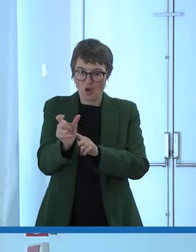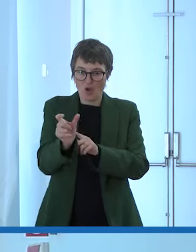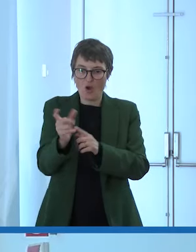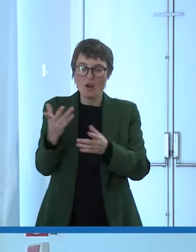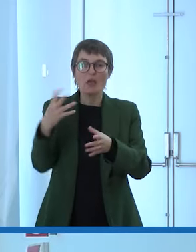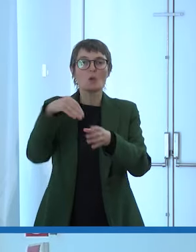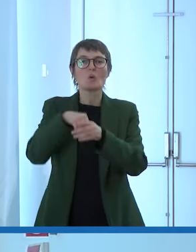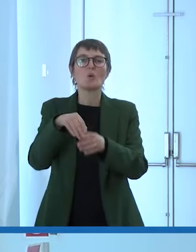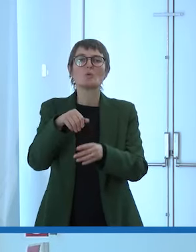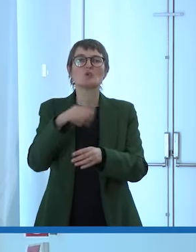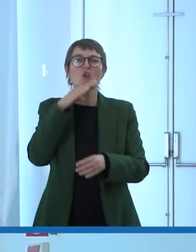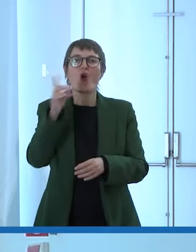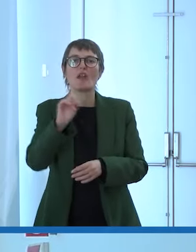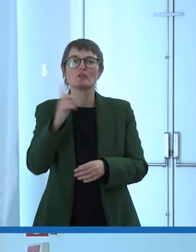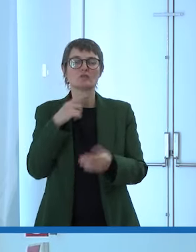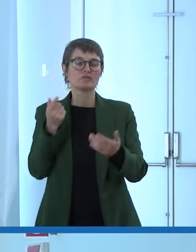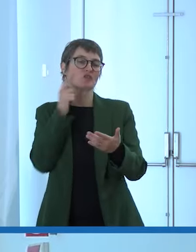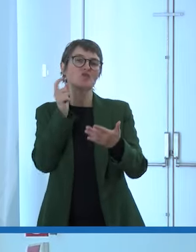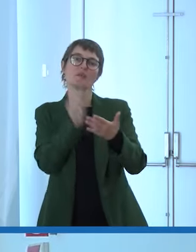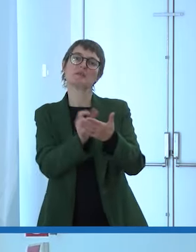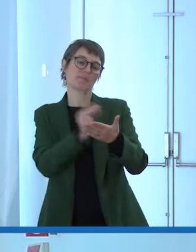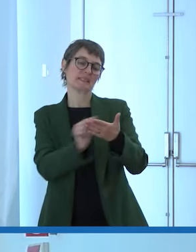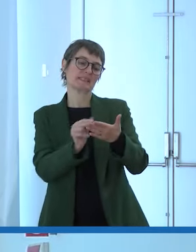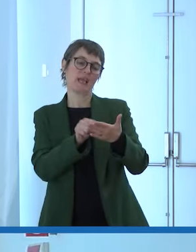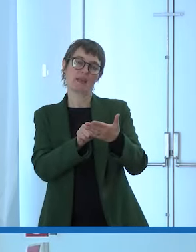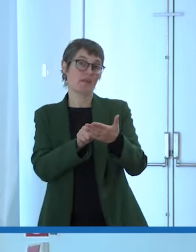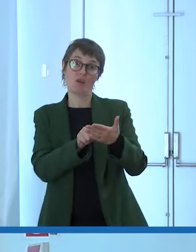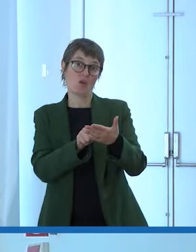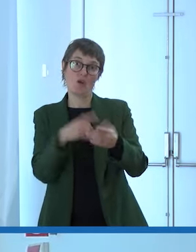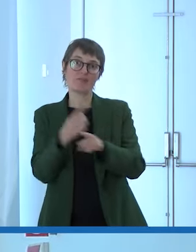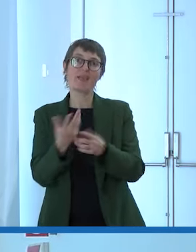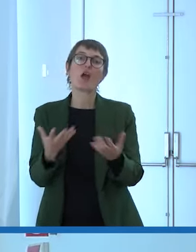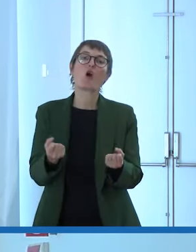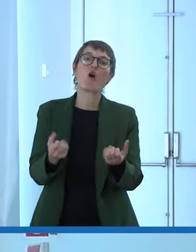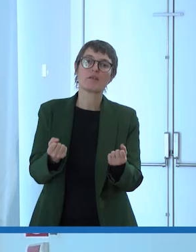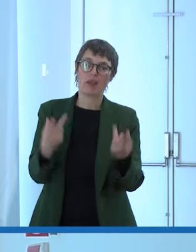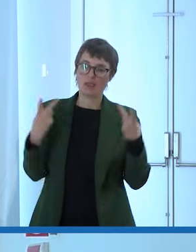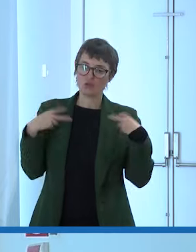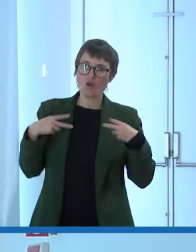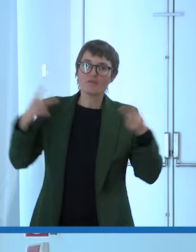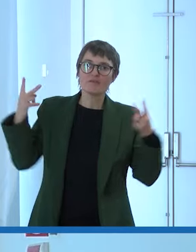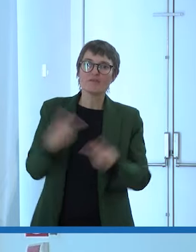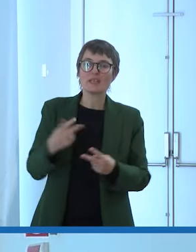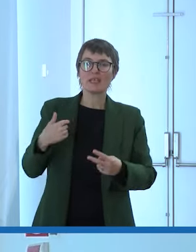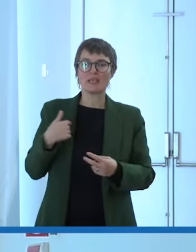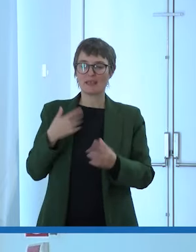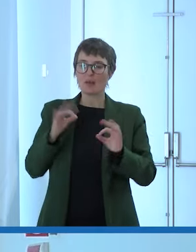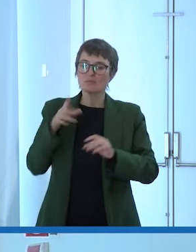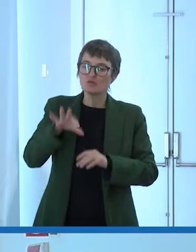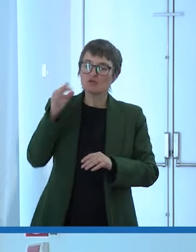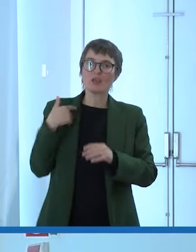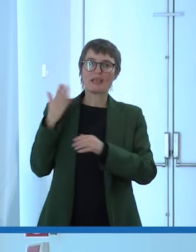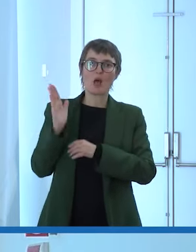solo scritta ma vissuta l'inclusione è una scelta che si fa ogni giorno e si nutre di ascolto